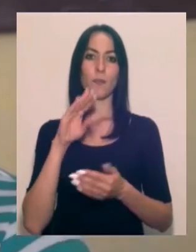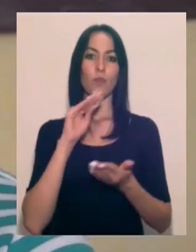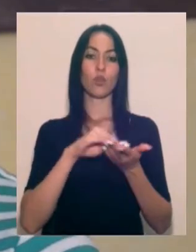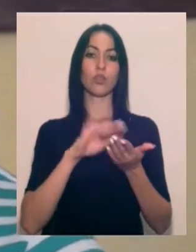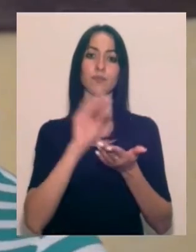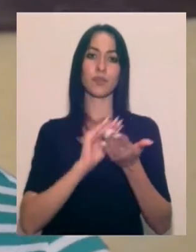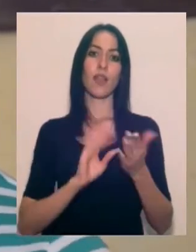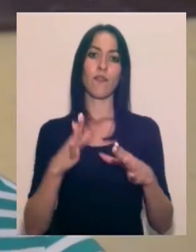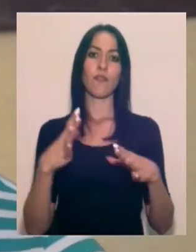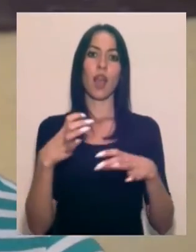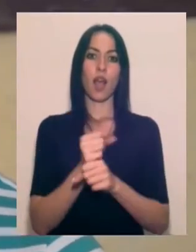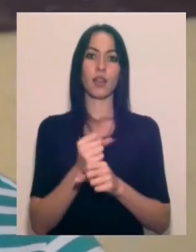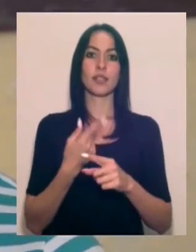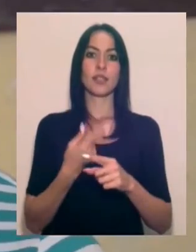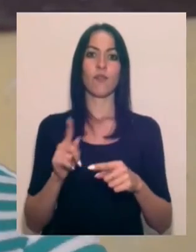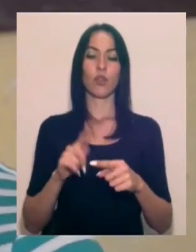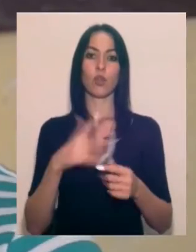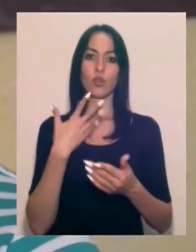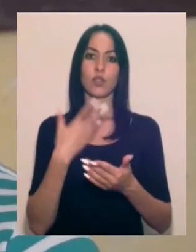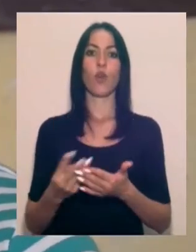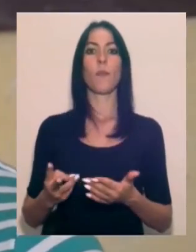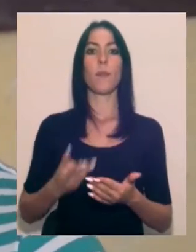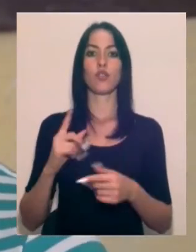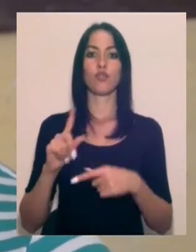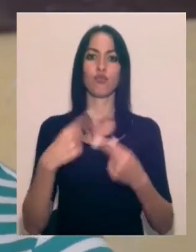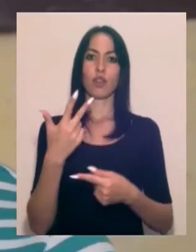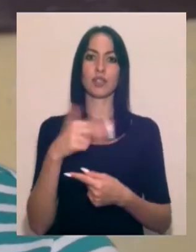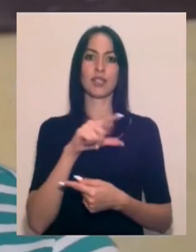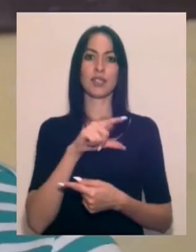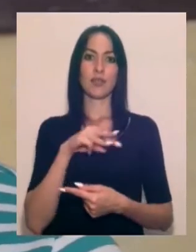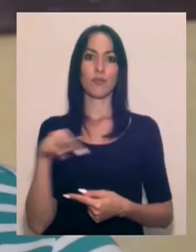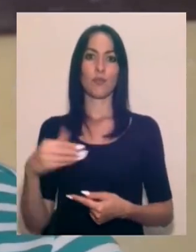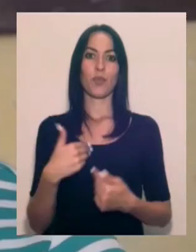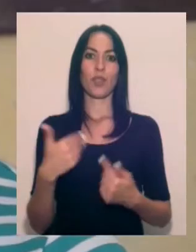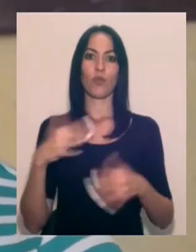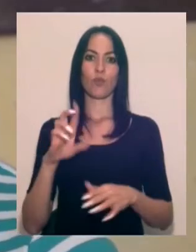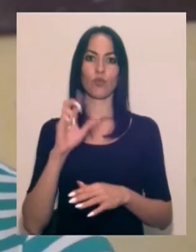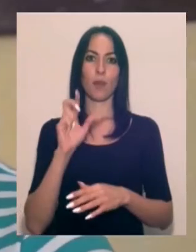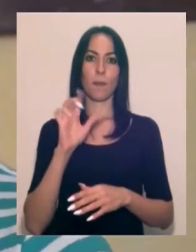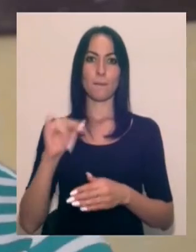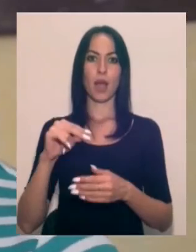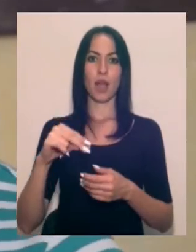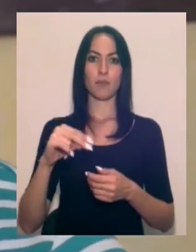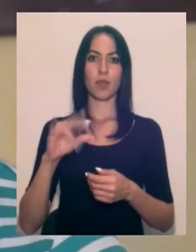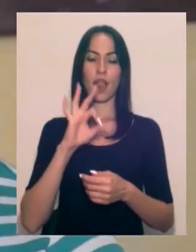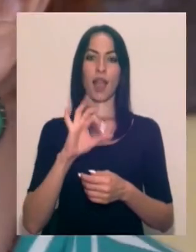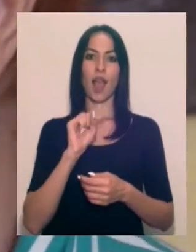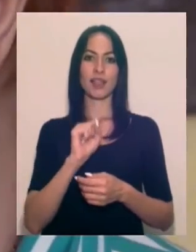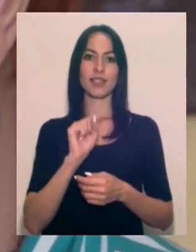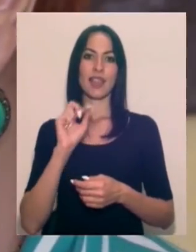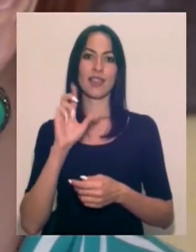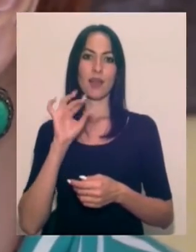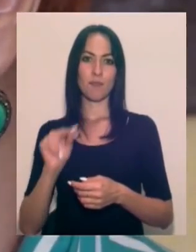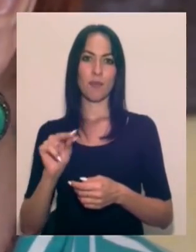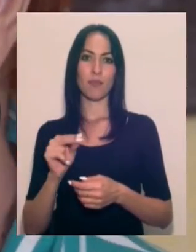вкратце вот це своє пожелання. Через полчаса мені вже Бабич написав, Александр Бабич, наш краєвед,